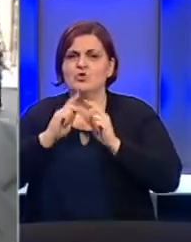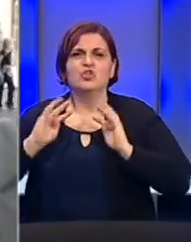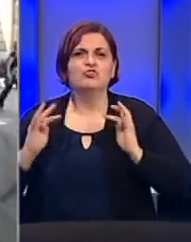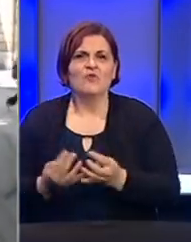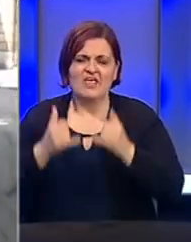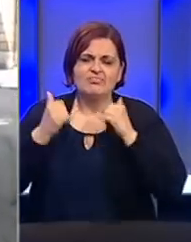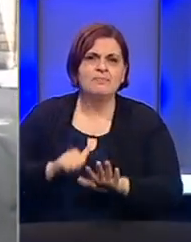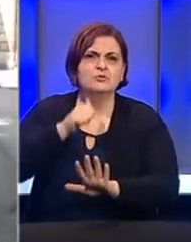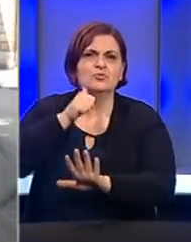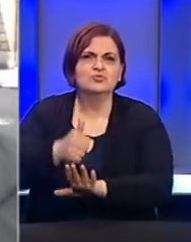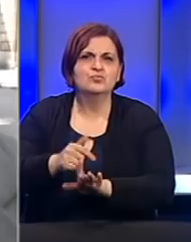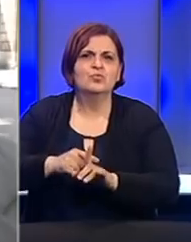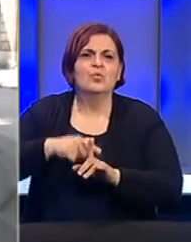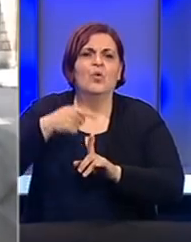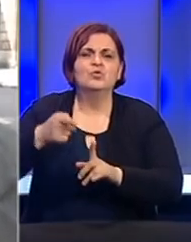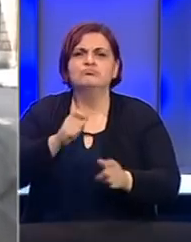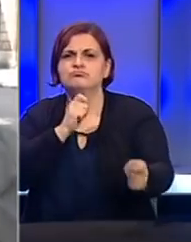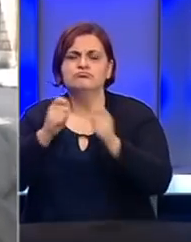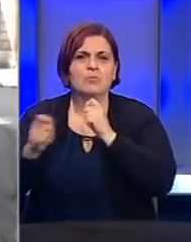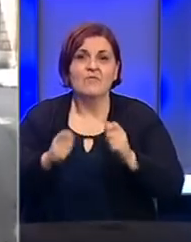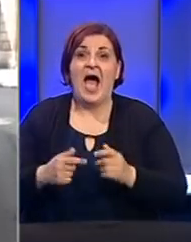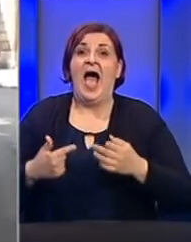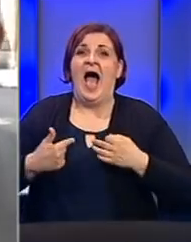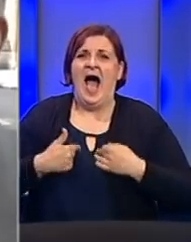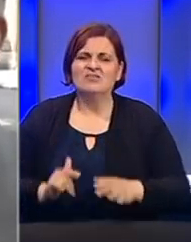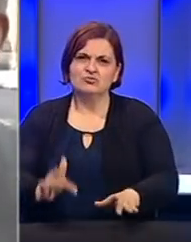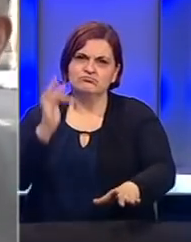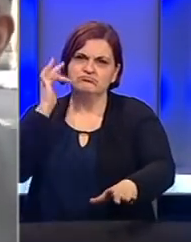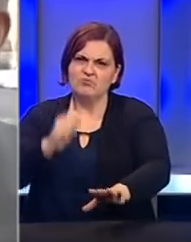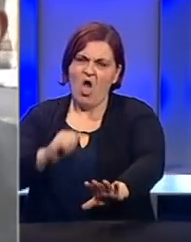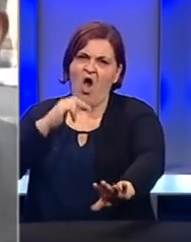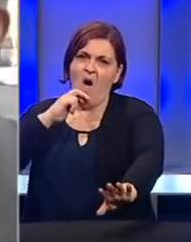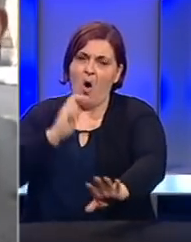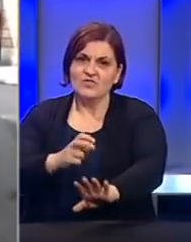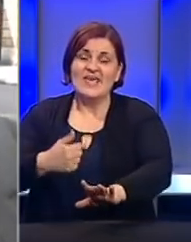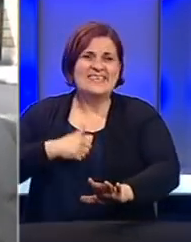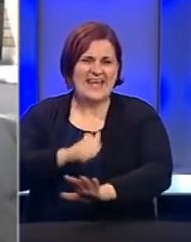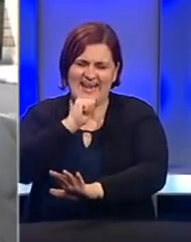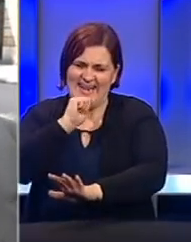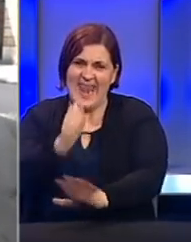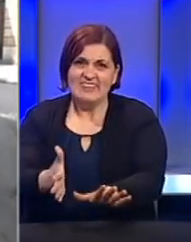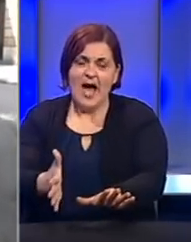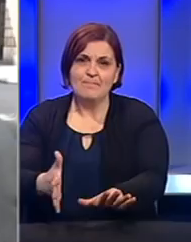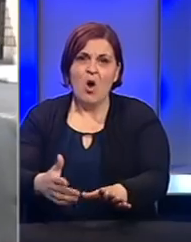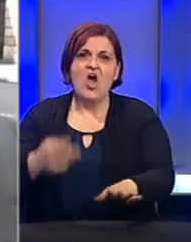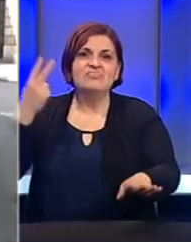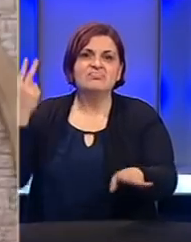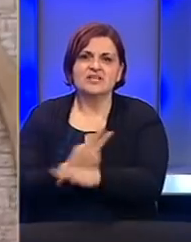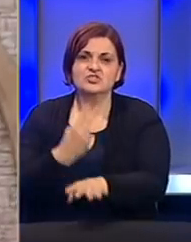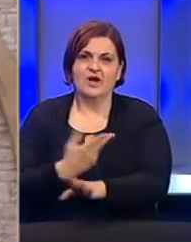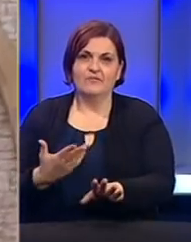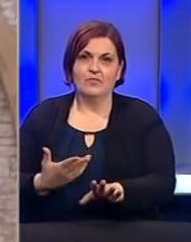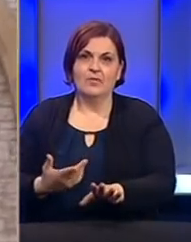se danas, sutra u toksu konsultacije, ali ćemo žestoko odgovoriti jer ne damo. Ne damo državu.